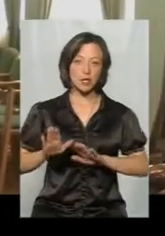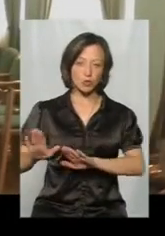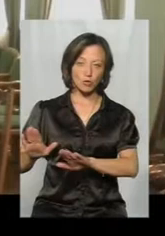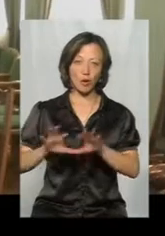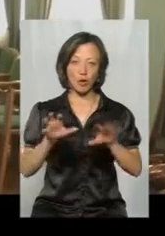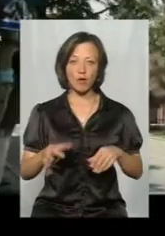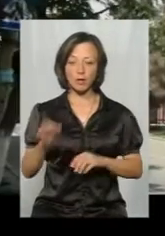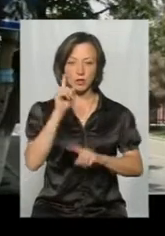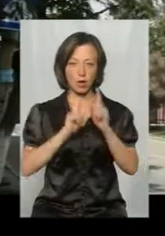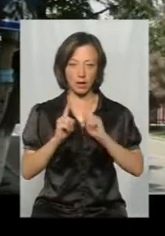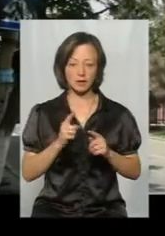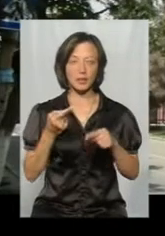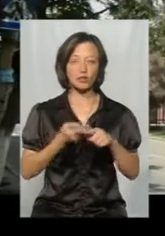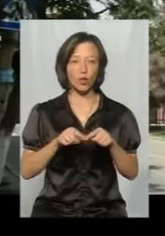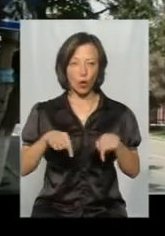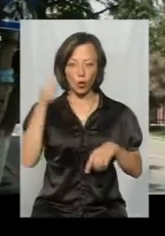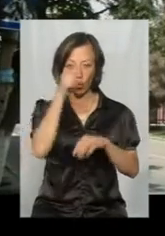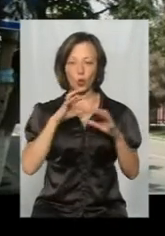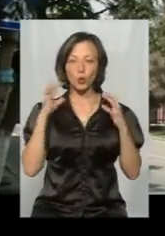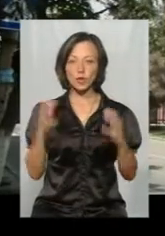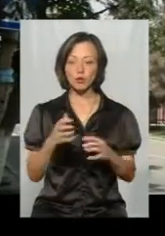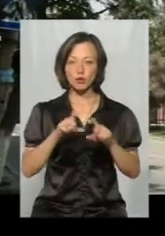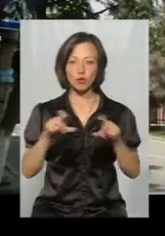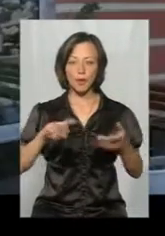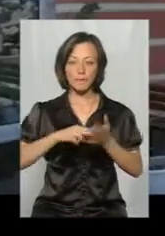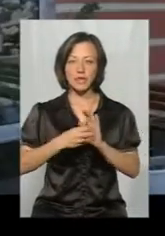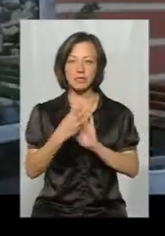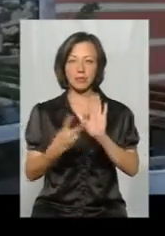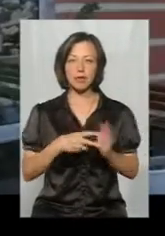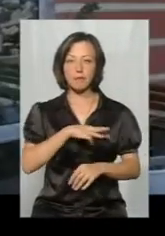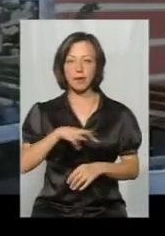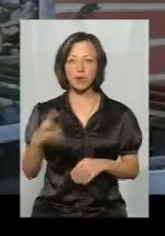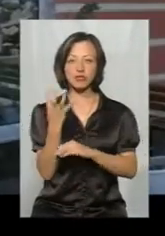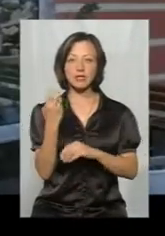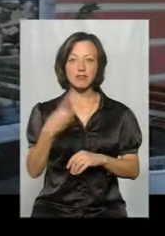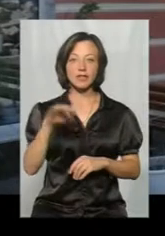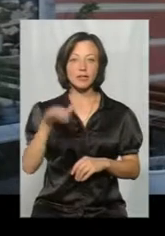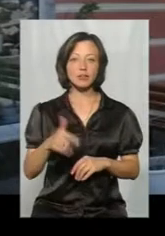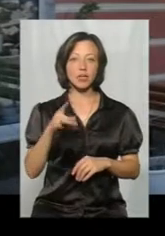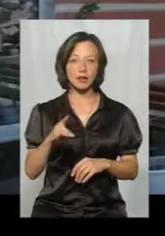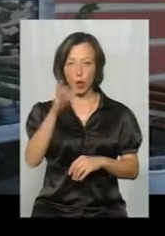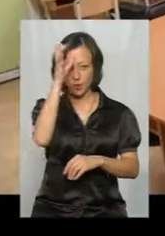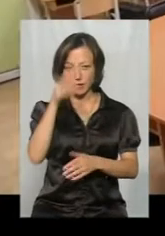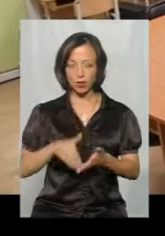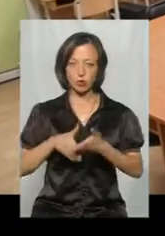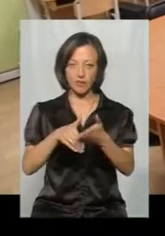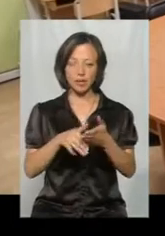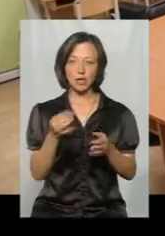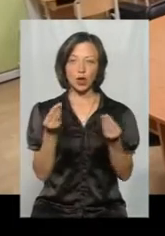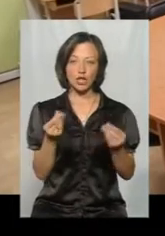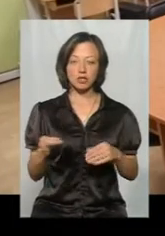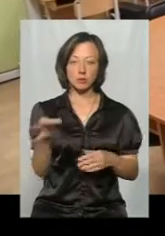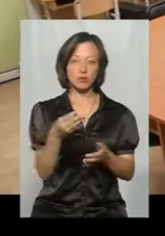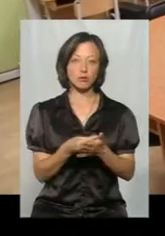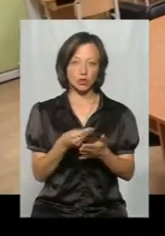голови обласної ради. Цього року на отримання Славутинки передбачено 17 мільйонів 420 тисяч гривень освітньої субвенції та грошей з